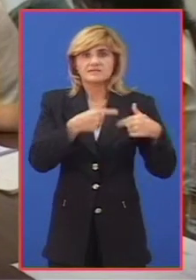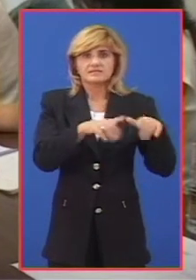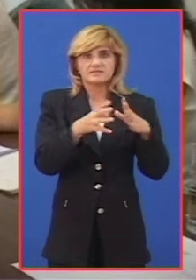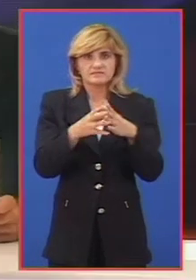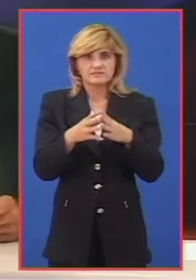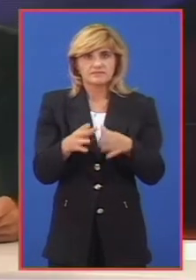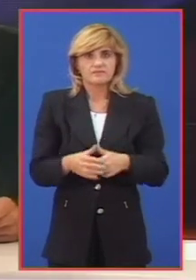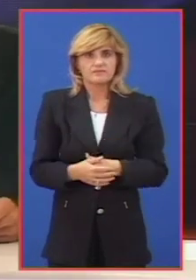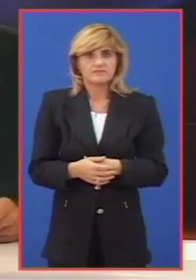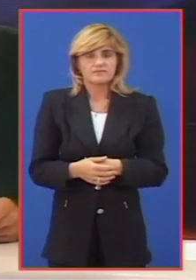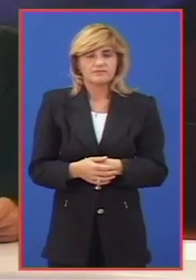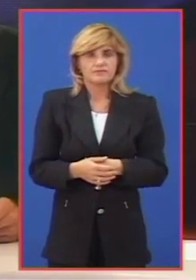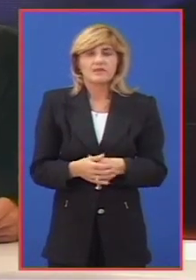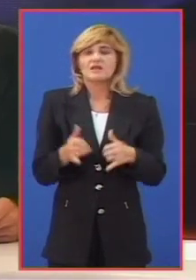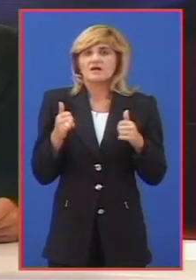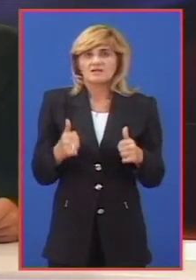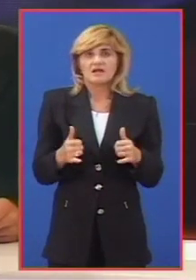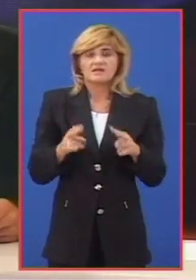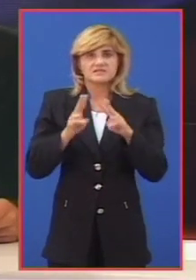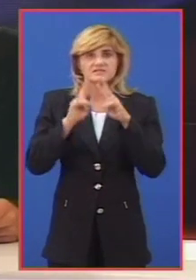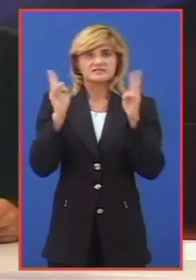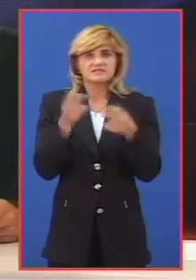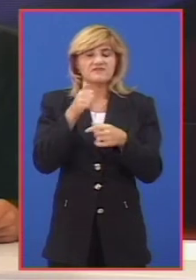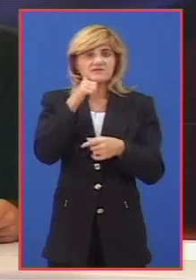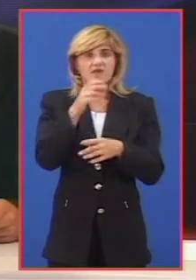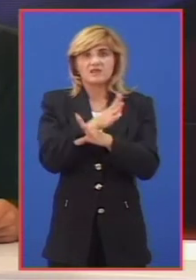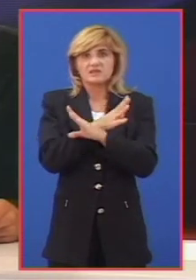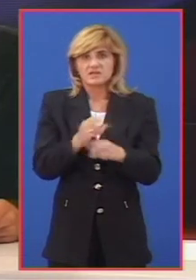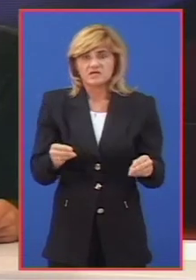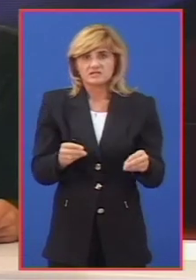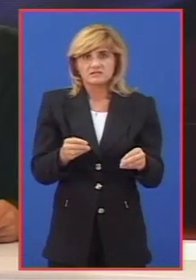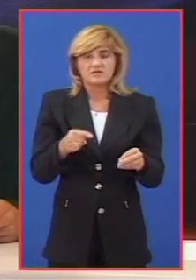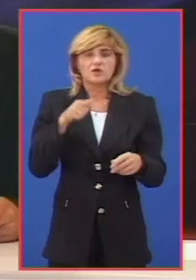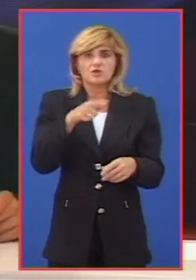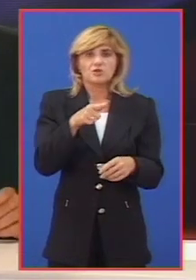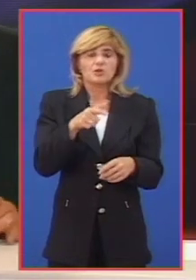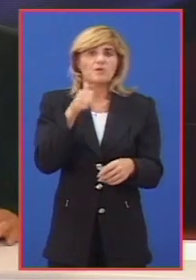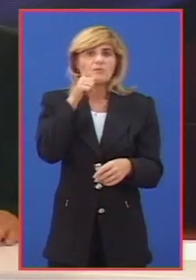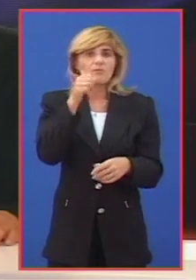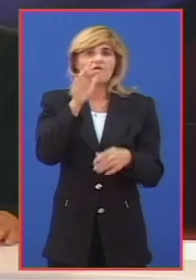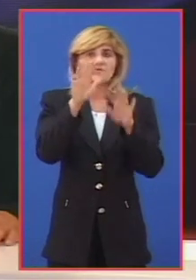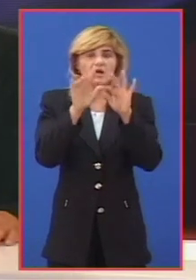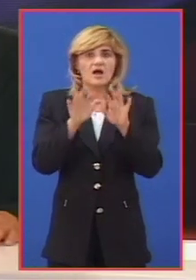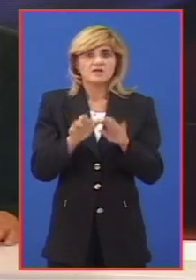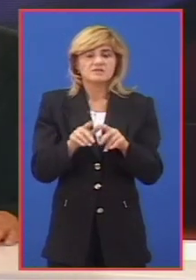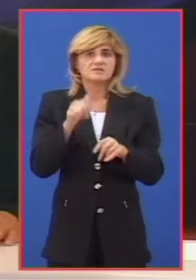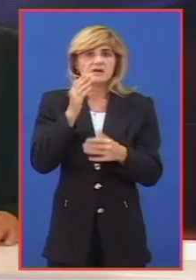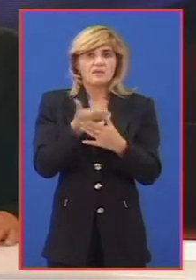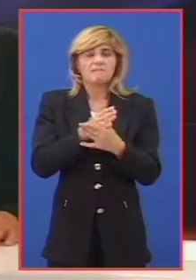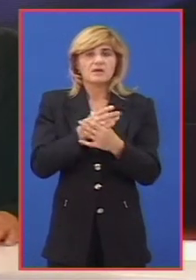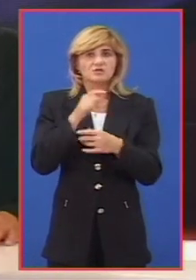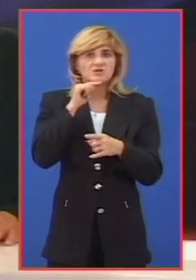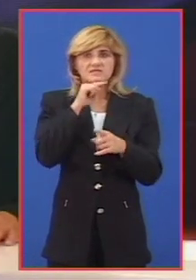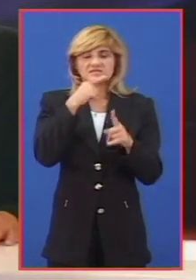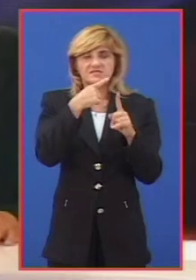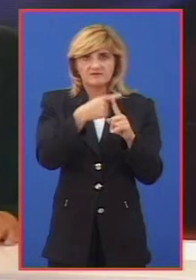A danas je Svetski dan nestalih. Tim povodom Regionalna kancelarija Međunarodnog komiteta Crveno